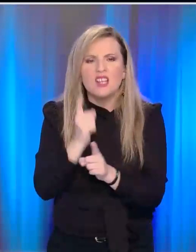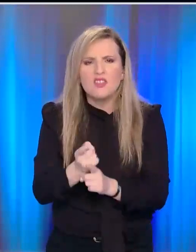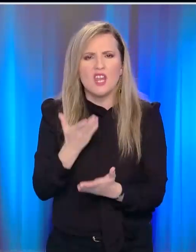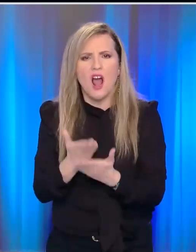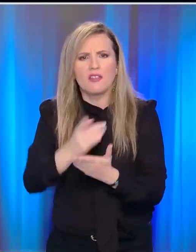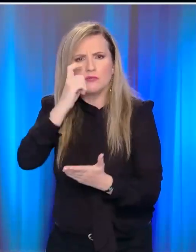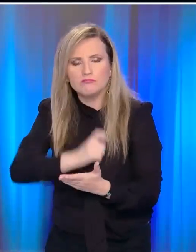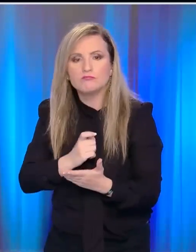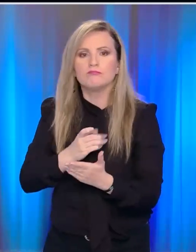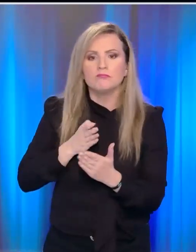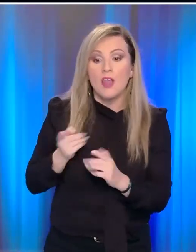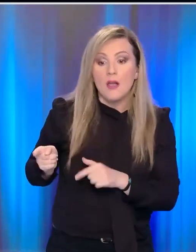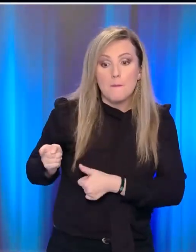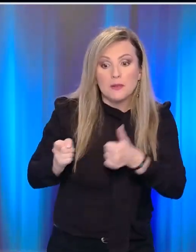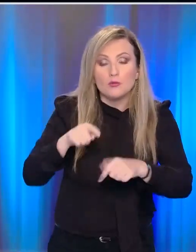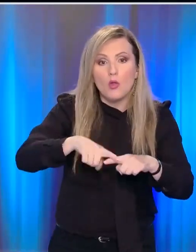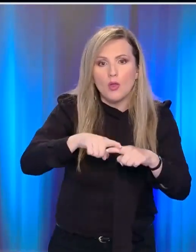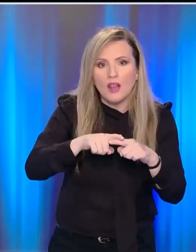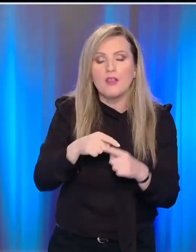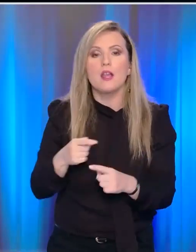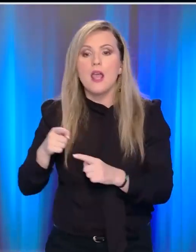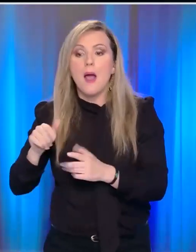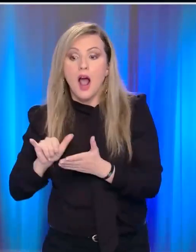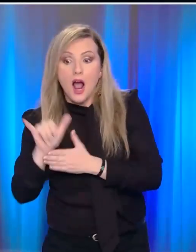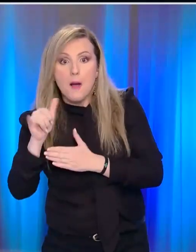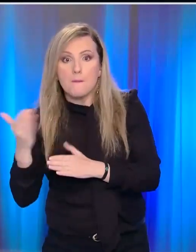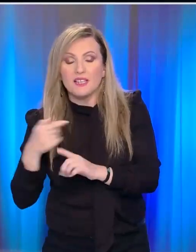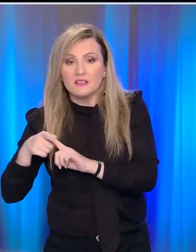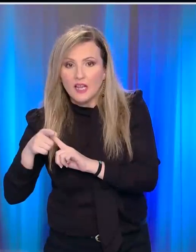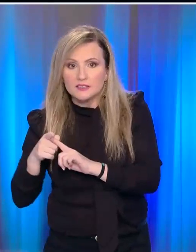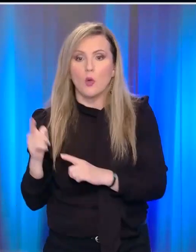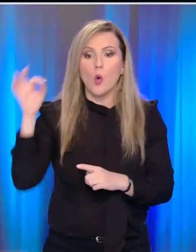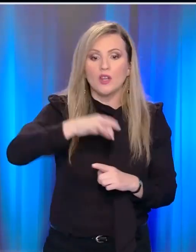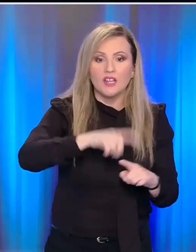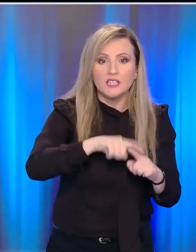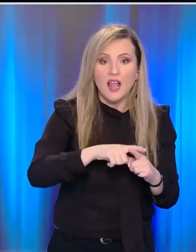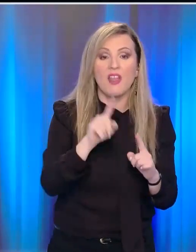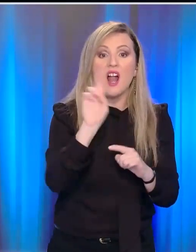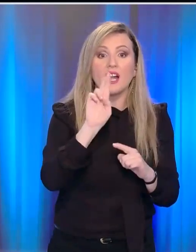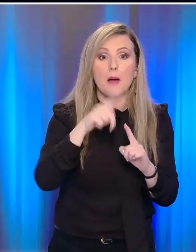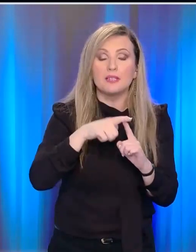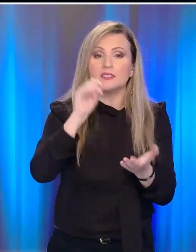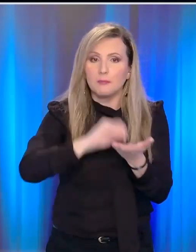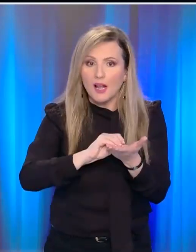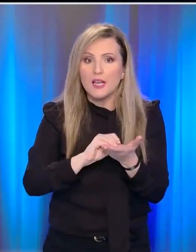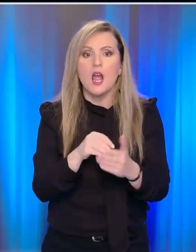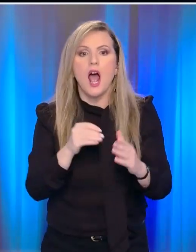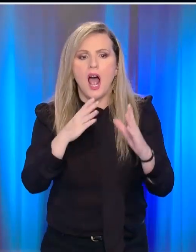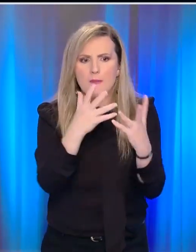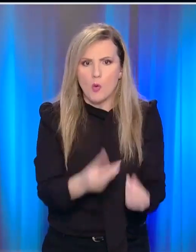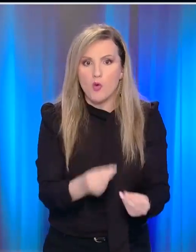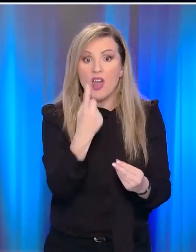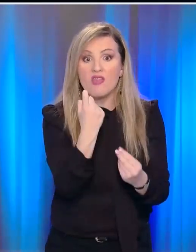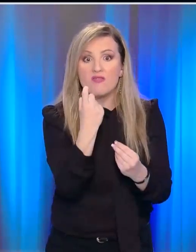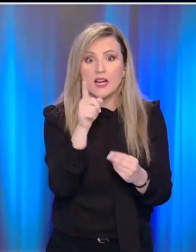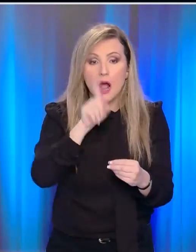επιβάτες θα υποβάλουν το συμμοριακό τεστ πριν από την αναχώρηση σε ράπι τεστ κατά την άφηξή τους και άλλο ένα τεστ μετά τον υποχρεωτικό περιορισμό